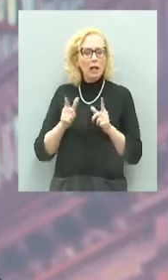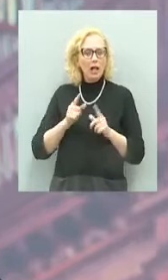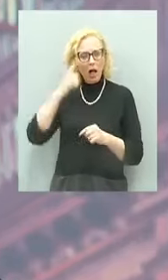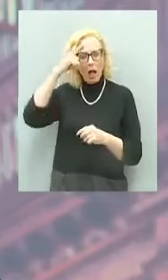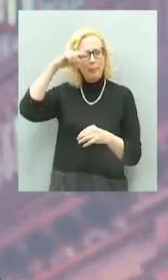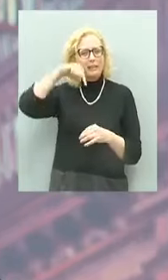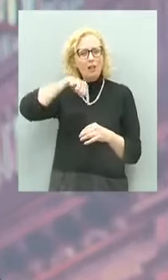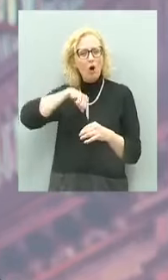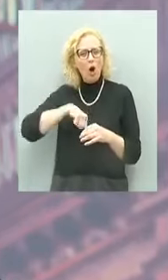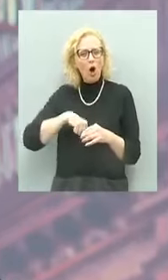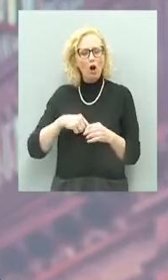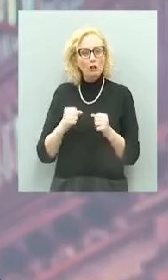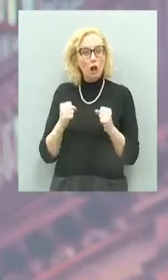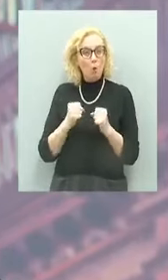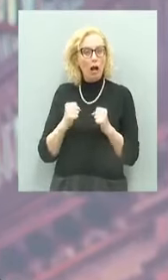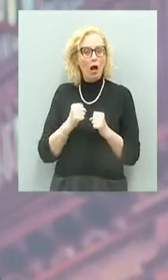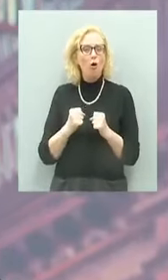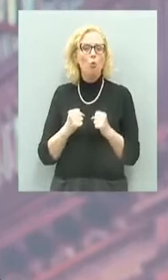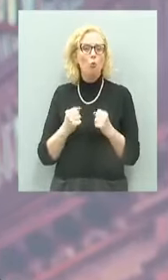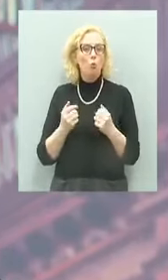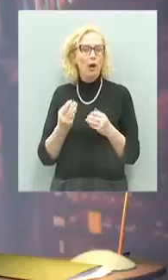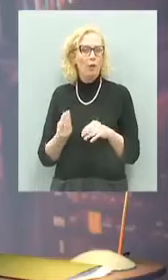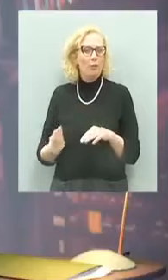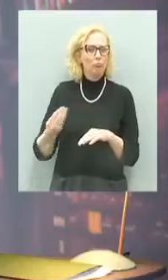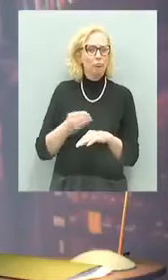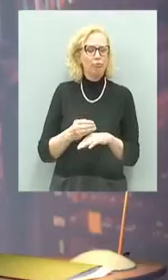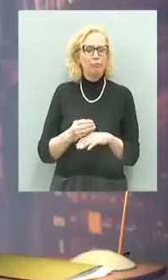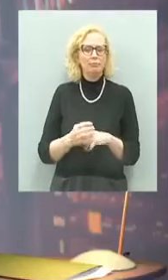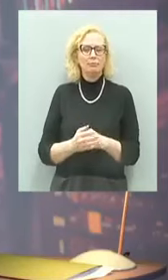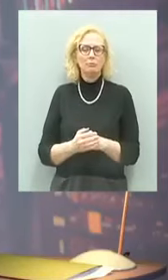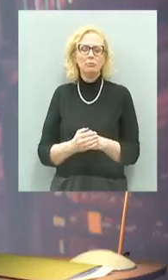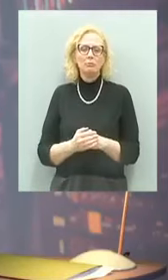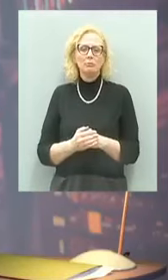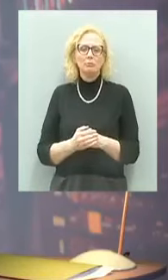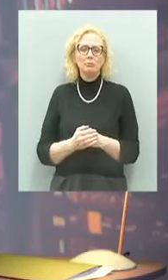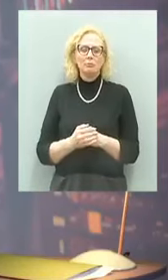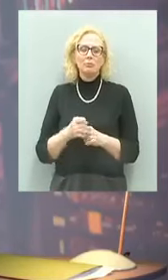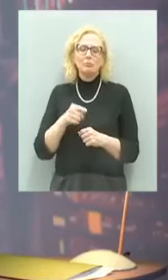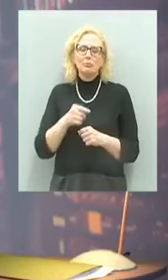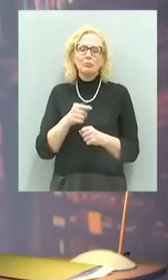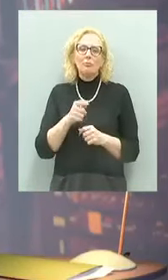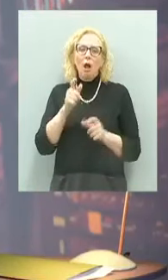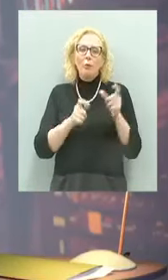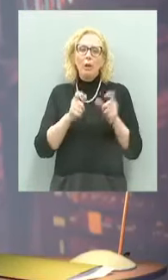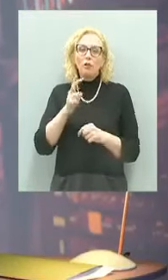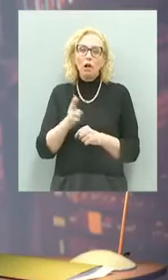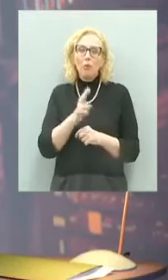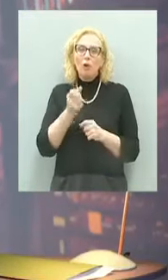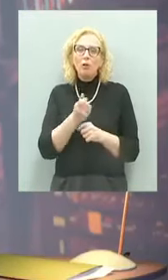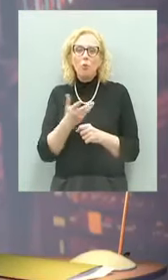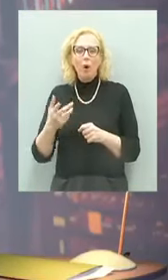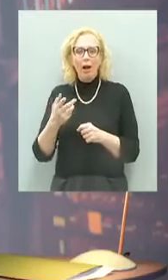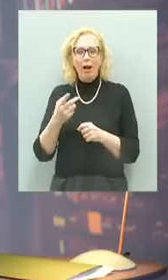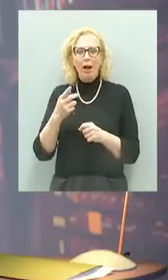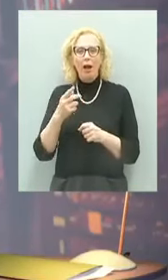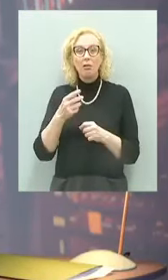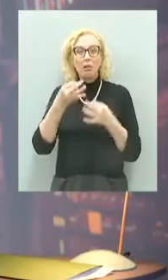psicologica e una paura ulteriore. È difficile accertare il numero delle vittime.